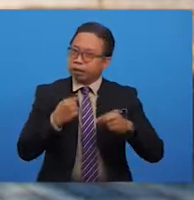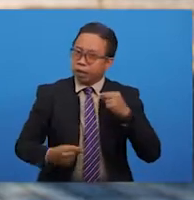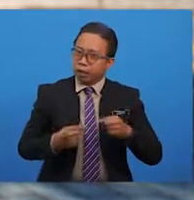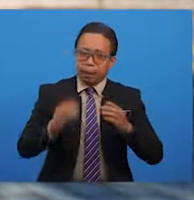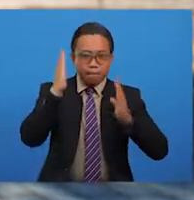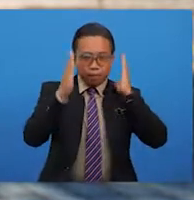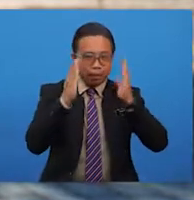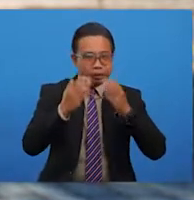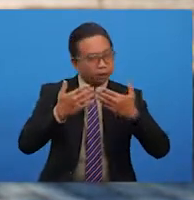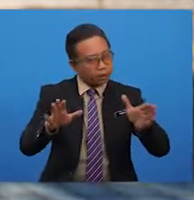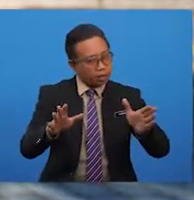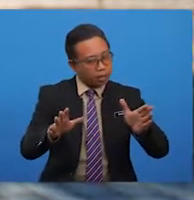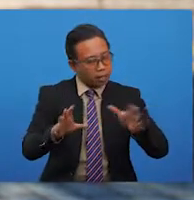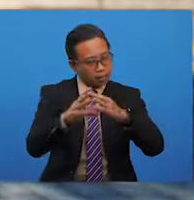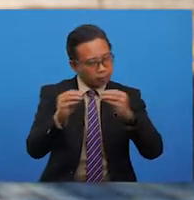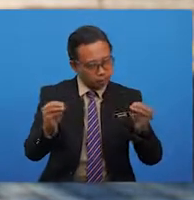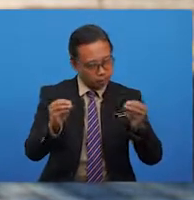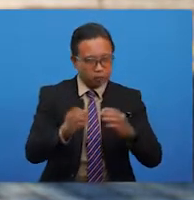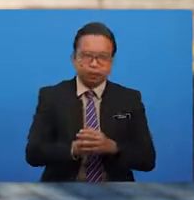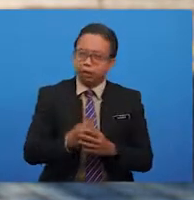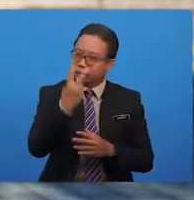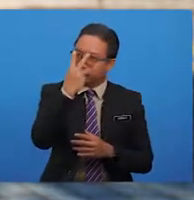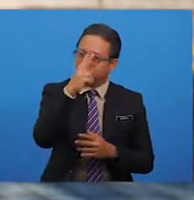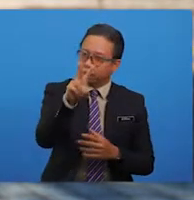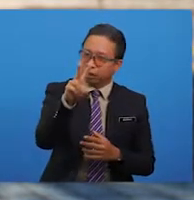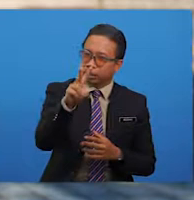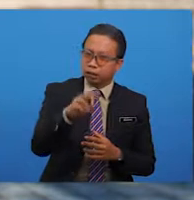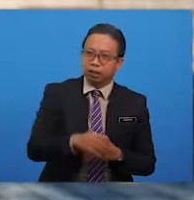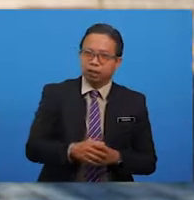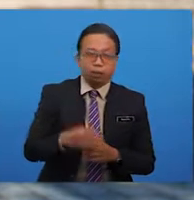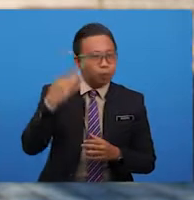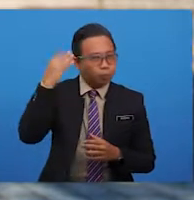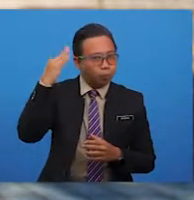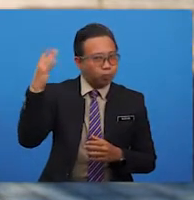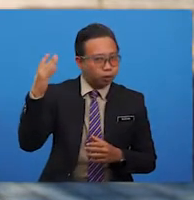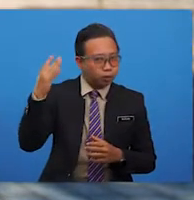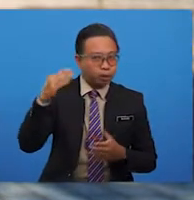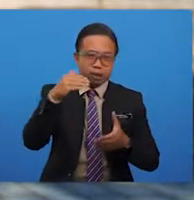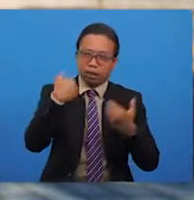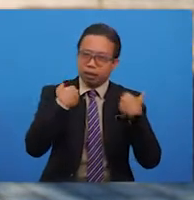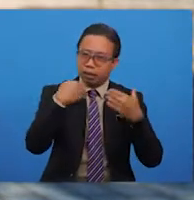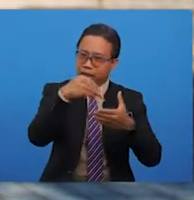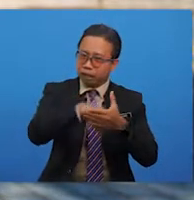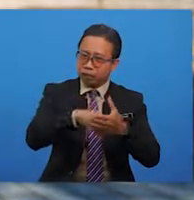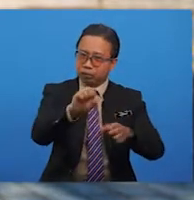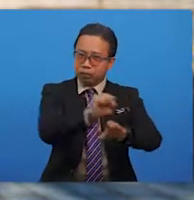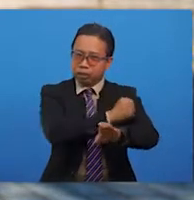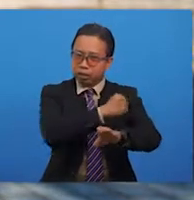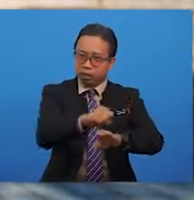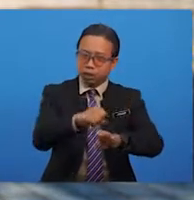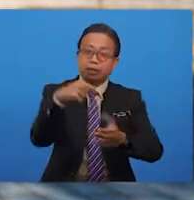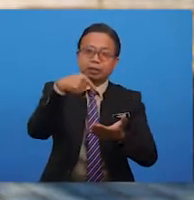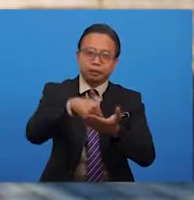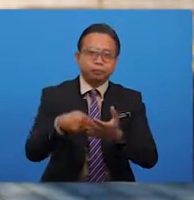bahasa telah selesai. Maka, kita lihat pula kepada unsur bunyi yang terkandung dalam sajak